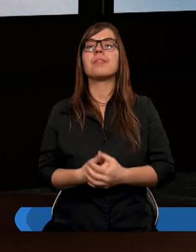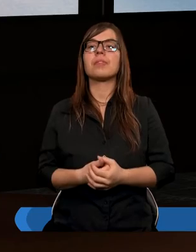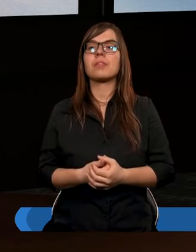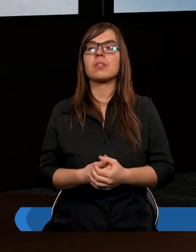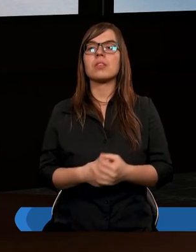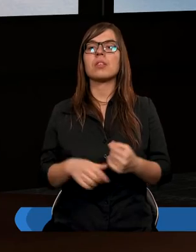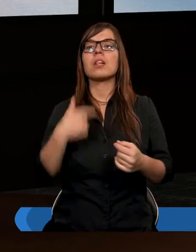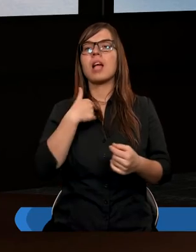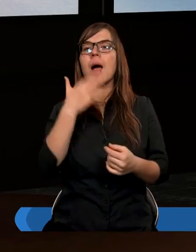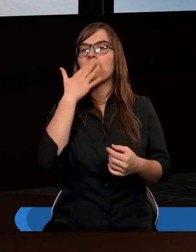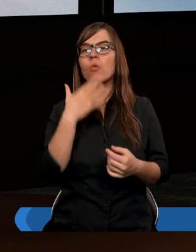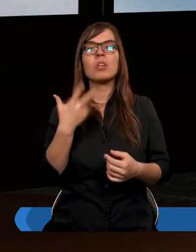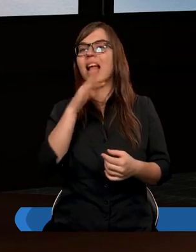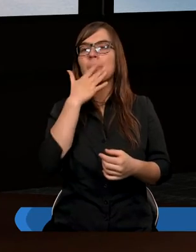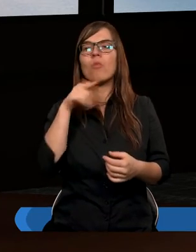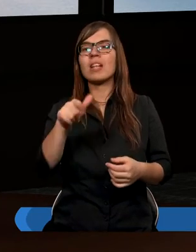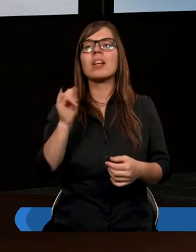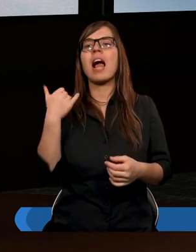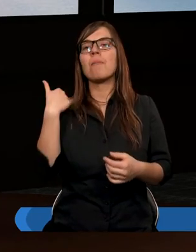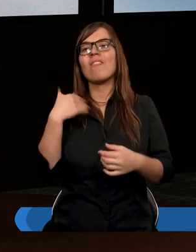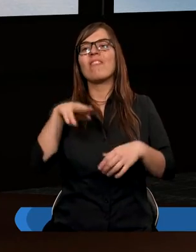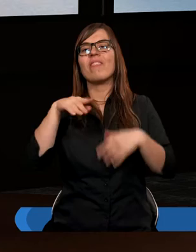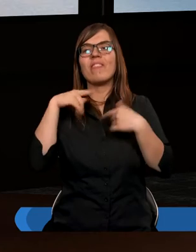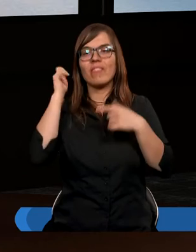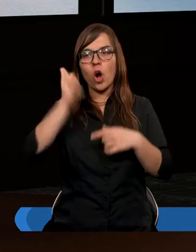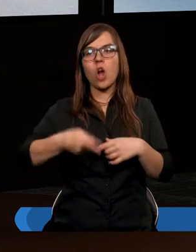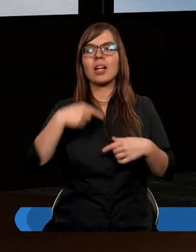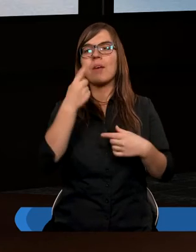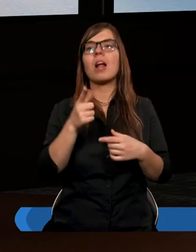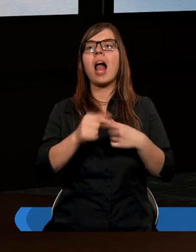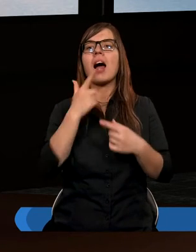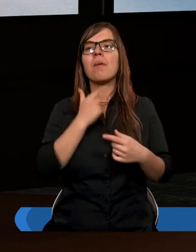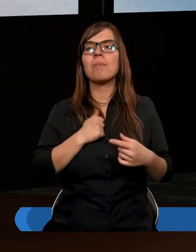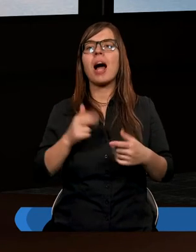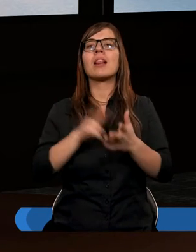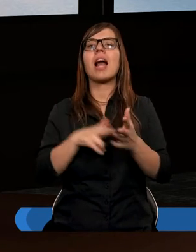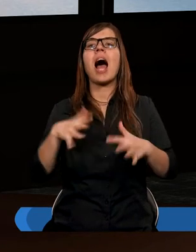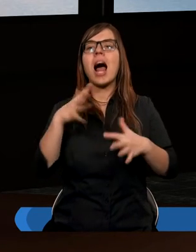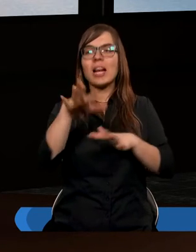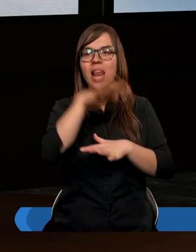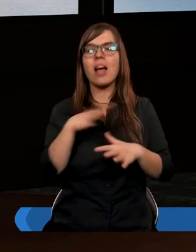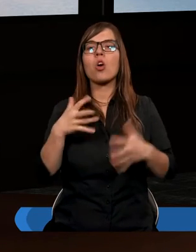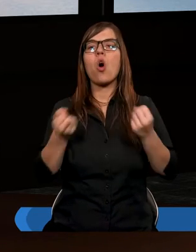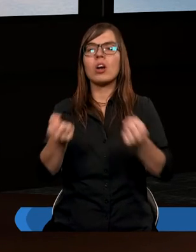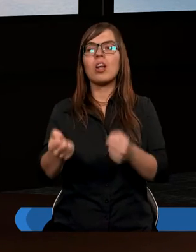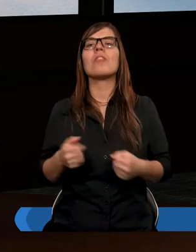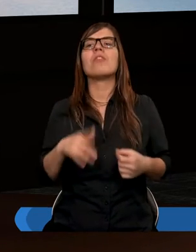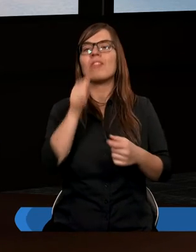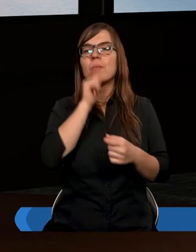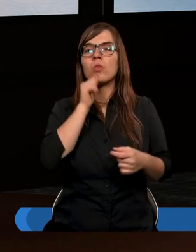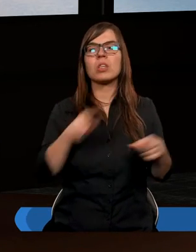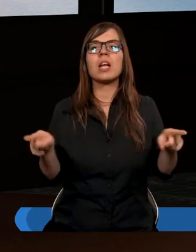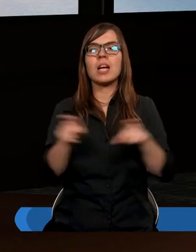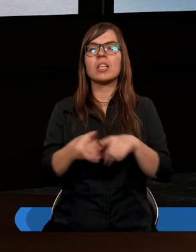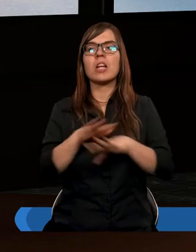nie mówię tego jaka bym wydawał rozkaz ale pragnę na tle gorliwości innych wypróbować